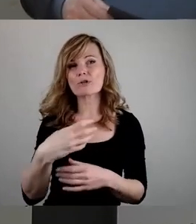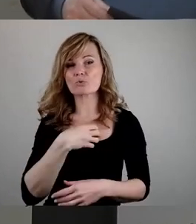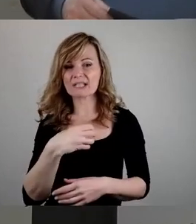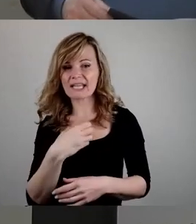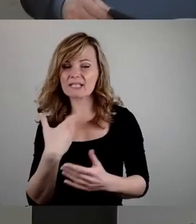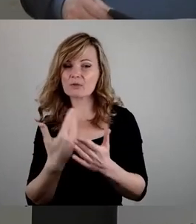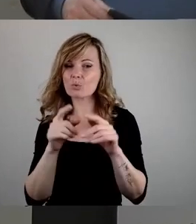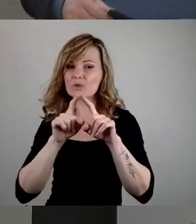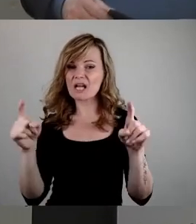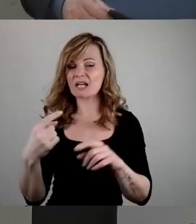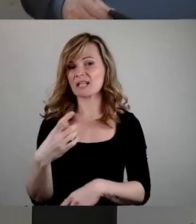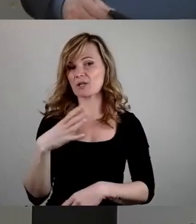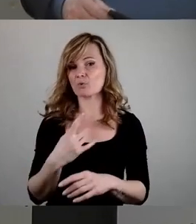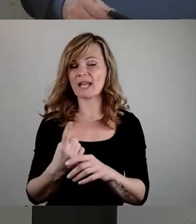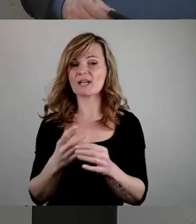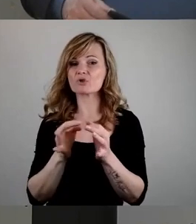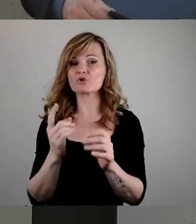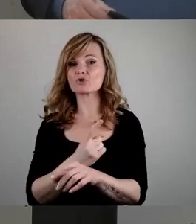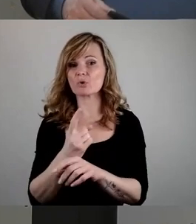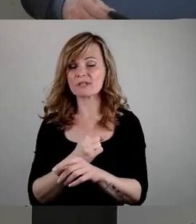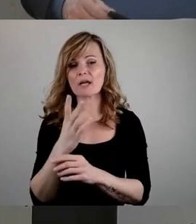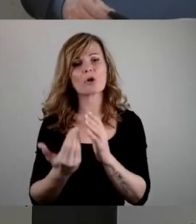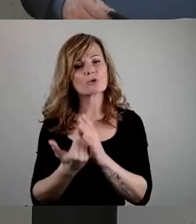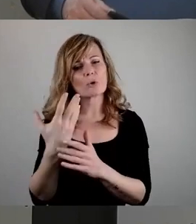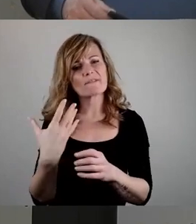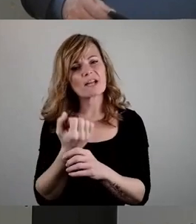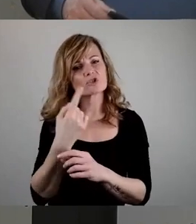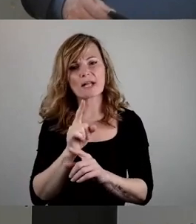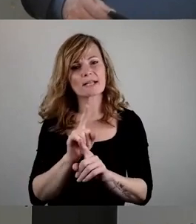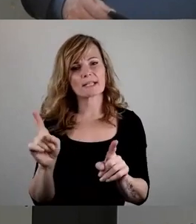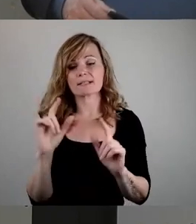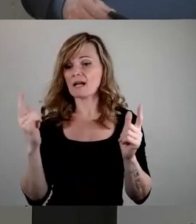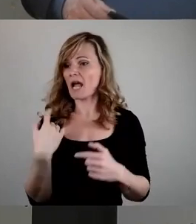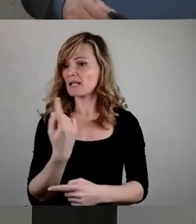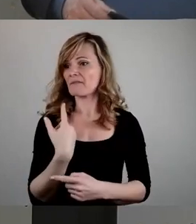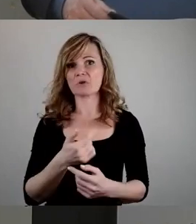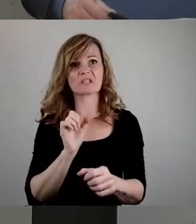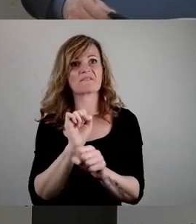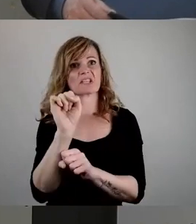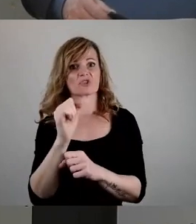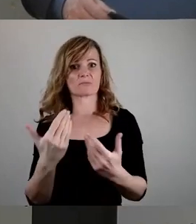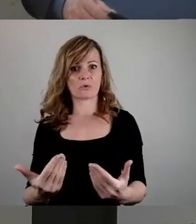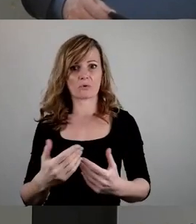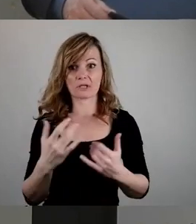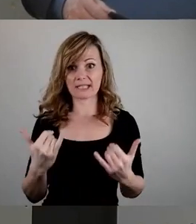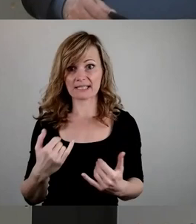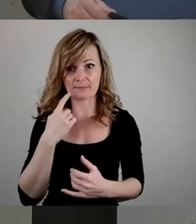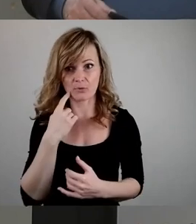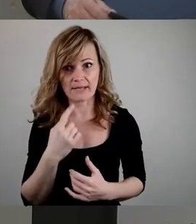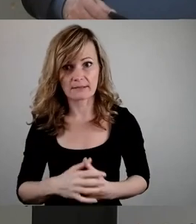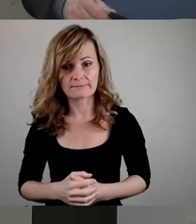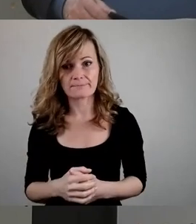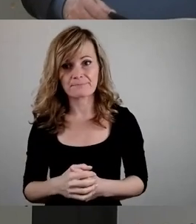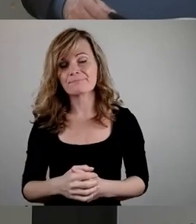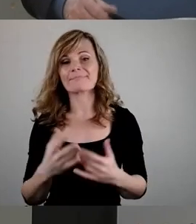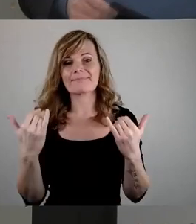aktuelle Stunde und stellen damit nichts Neues fest. Keiner hier wird widersprechen. Derzeit sind ja keine